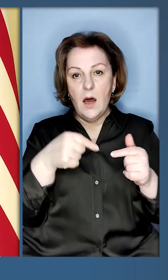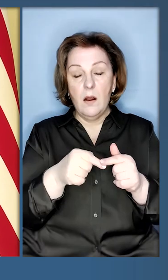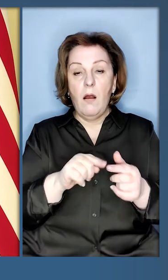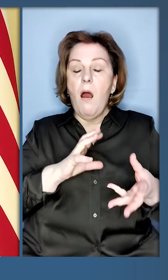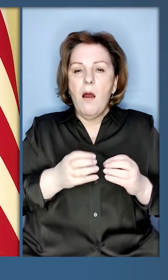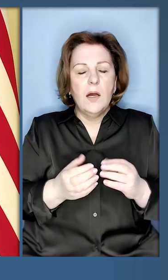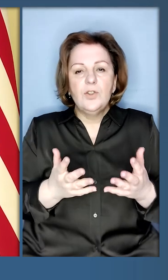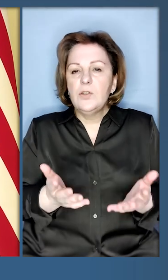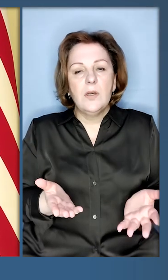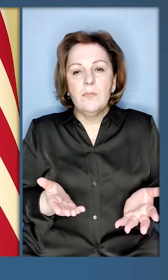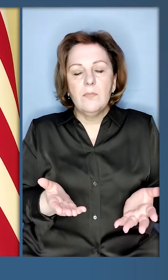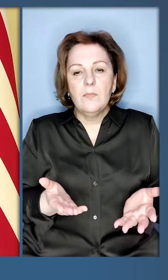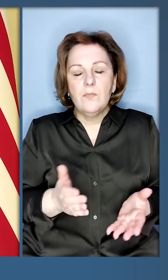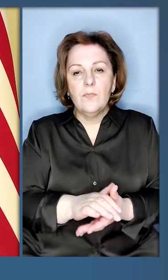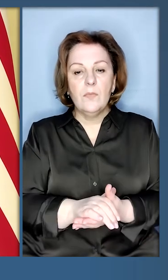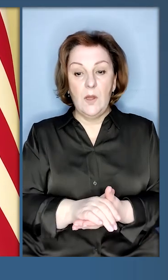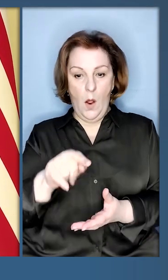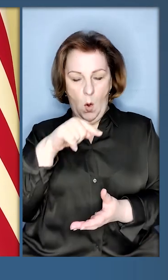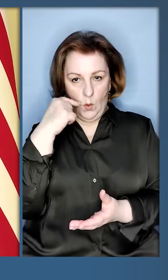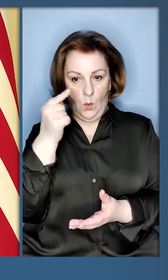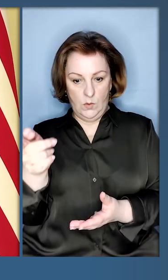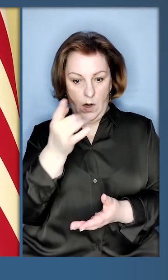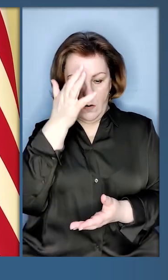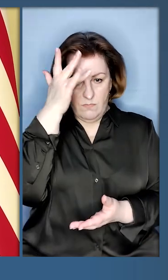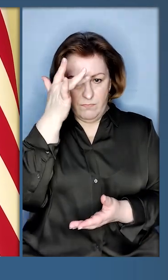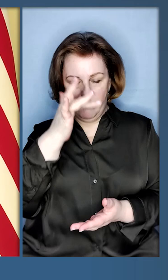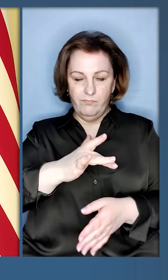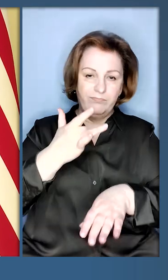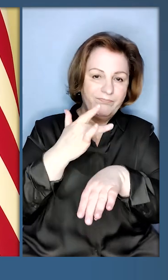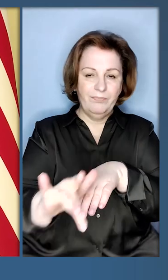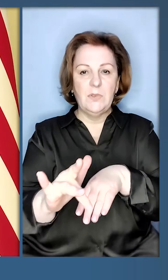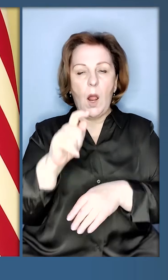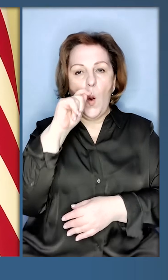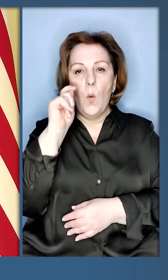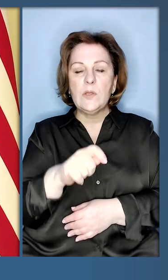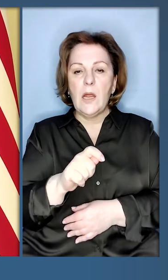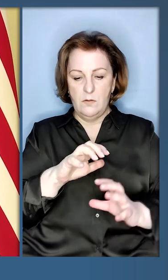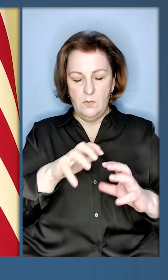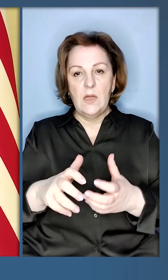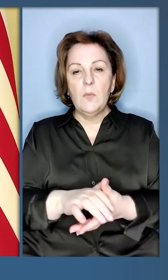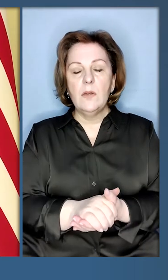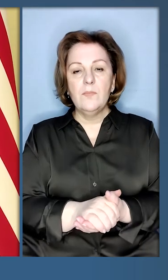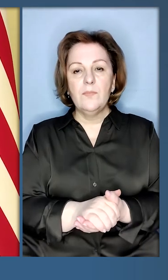Росія прагне зтерти Україну з лиця землі.